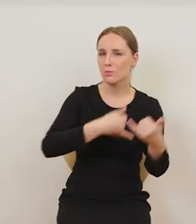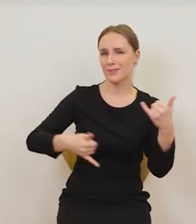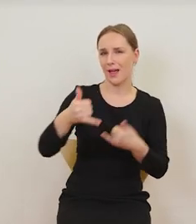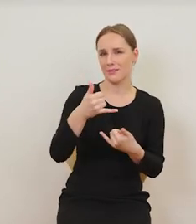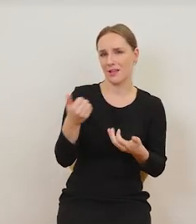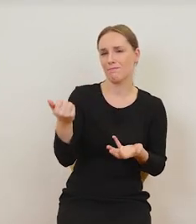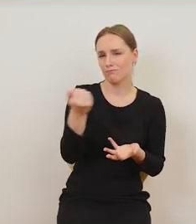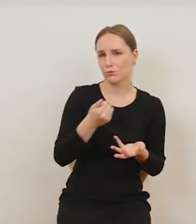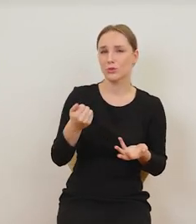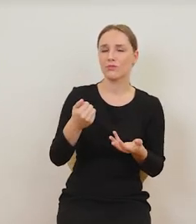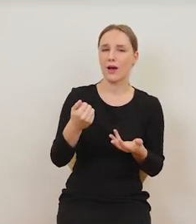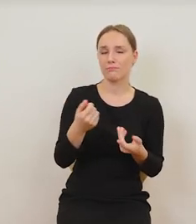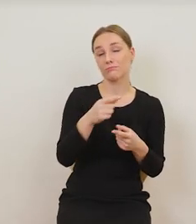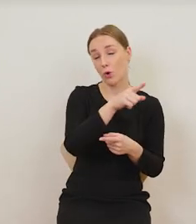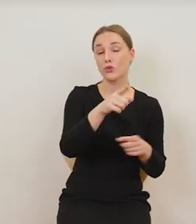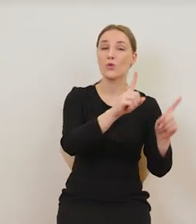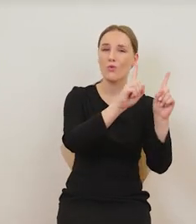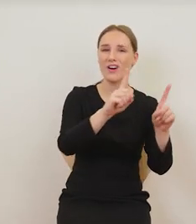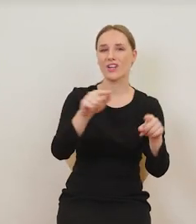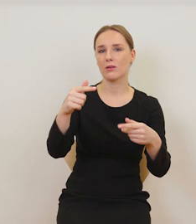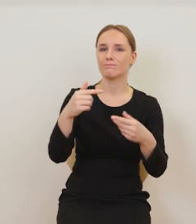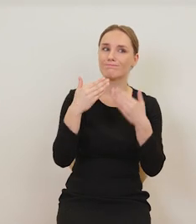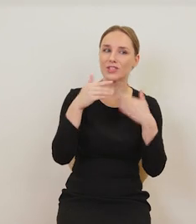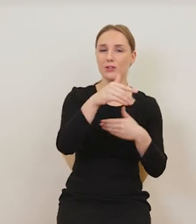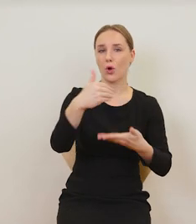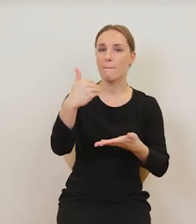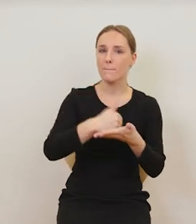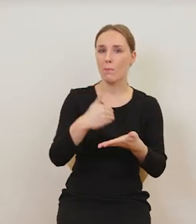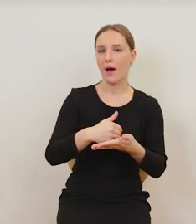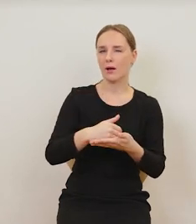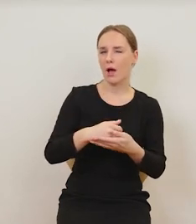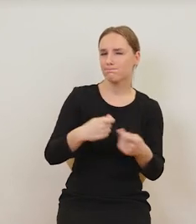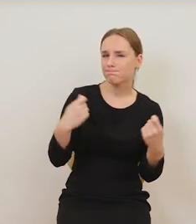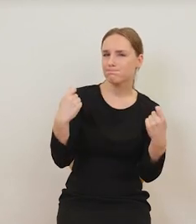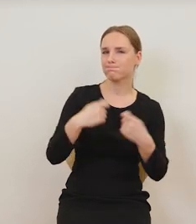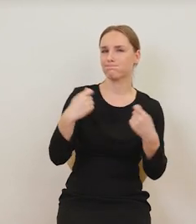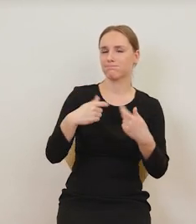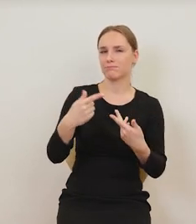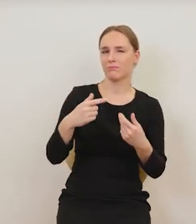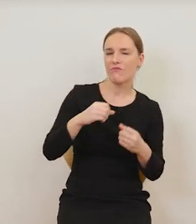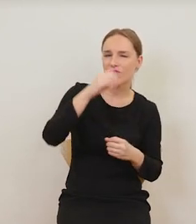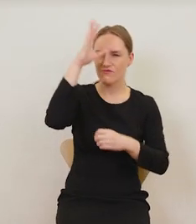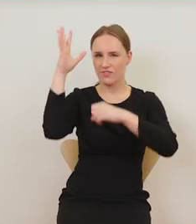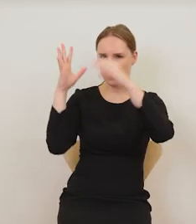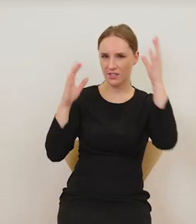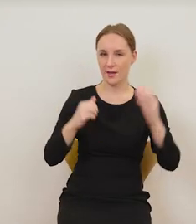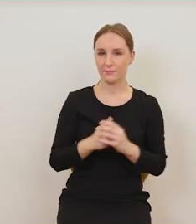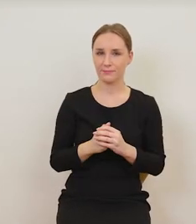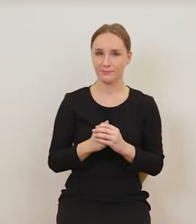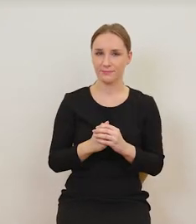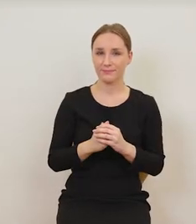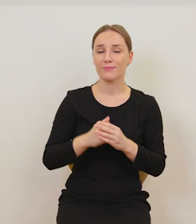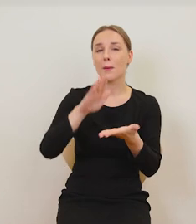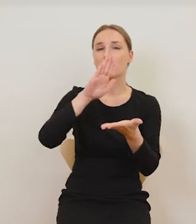wzmacniają, a przynajmniej tak sądzą, że wzmacniają ich twórcze wizje. I tu mamy